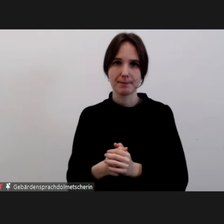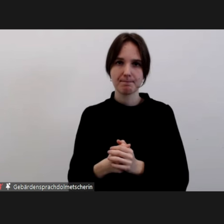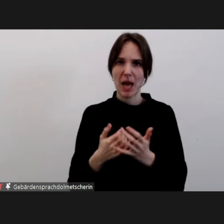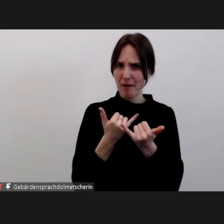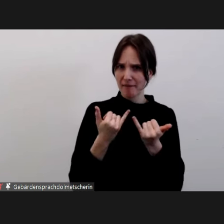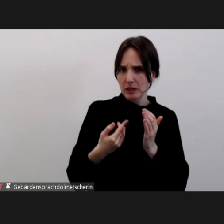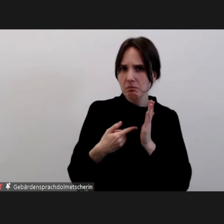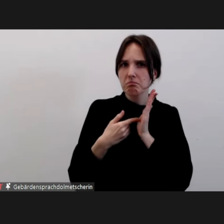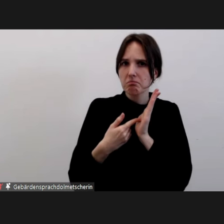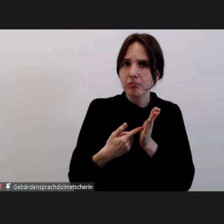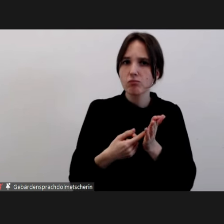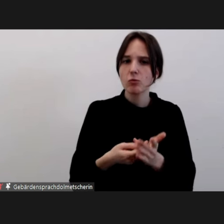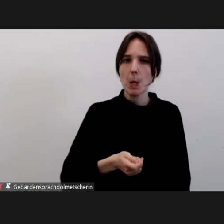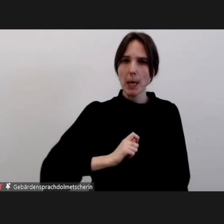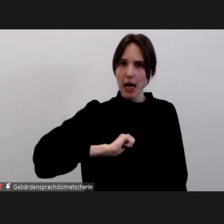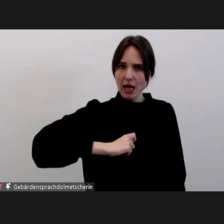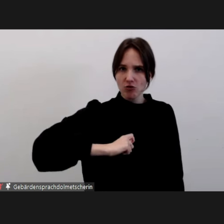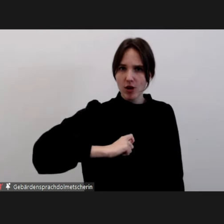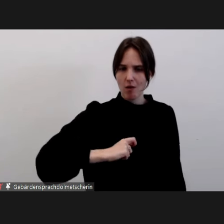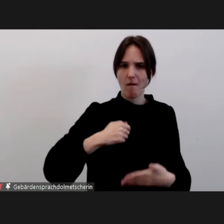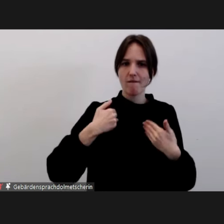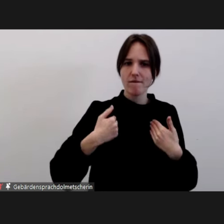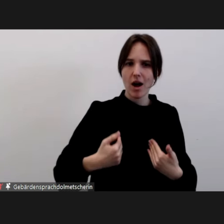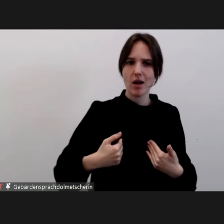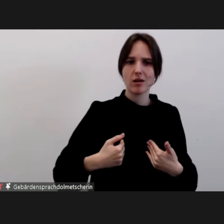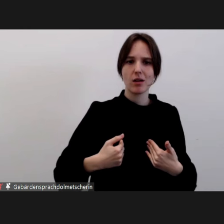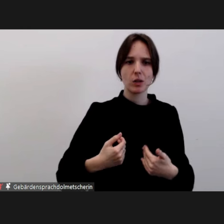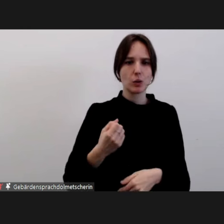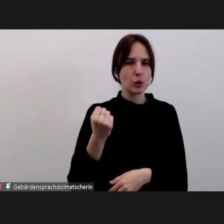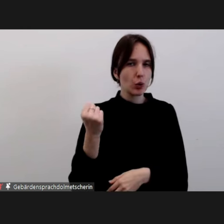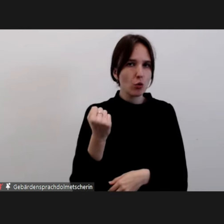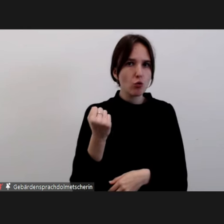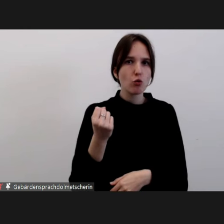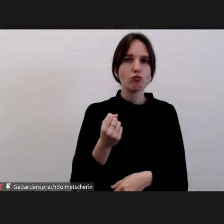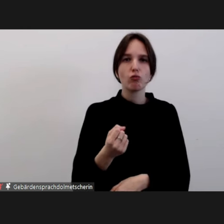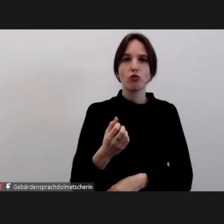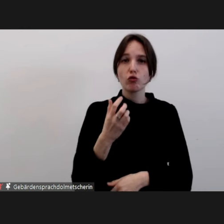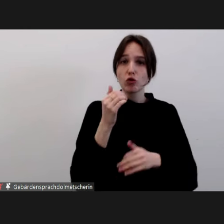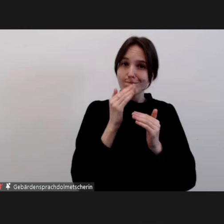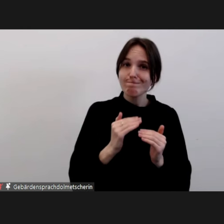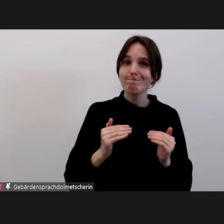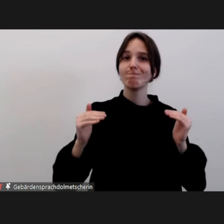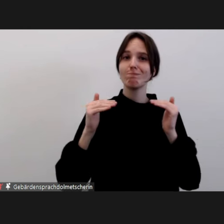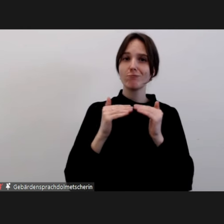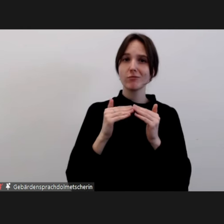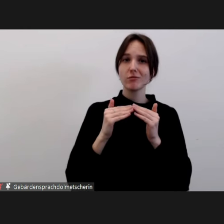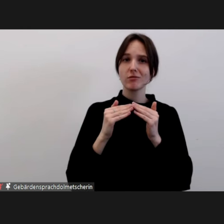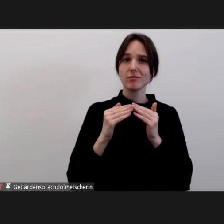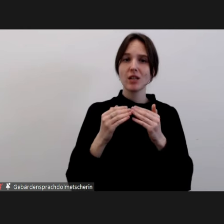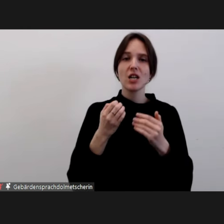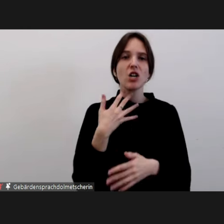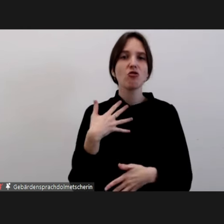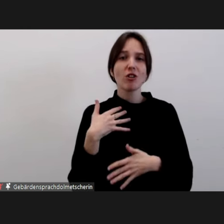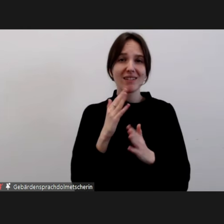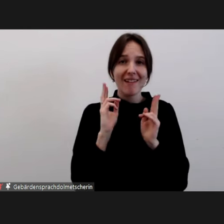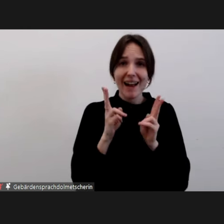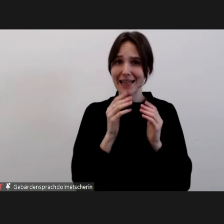Verhaltensweisen, die gegen die Umsetzung von Gleichstellung und Geschlechtergerechtigkeit gerichtet sind.